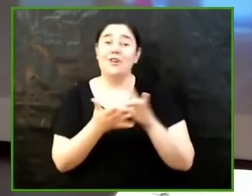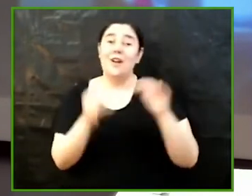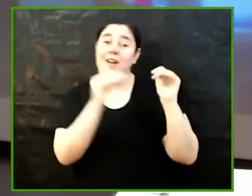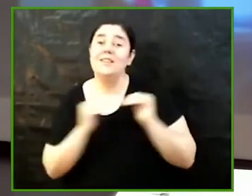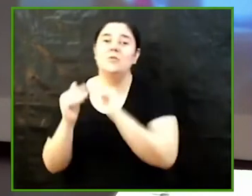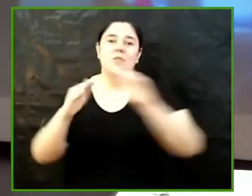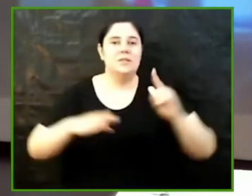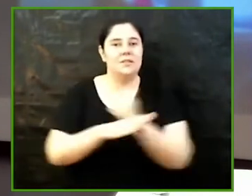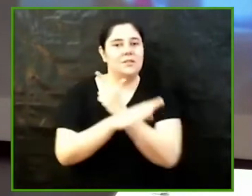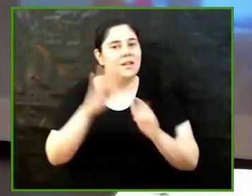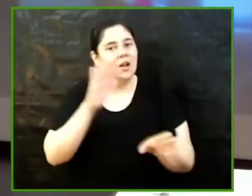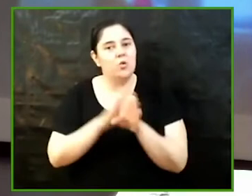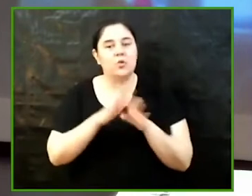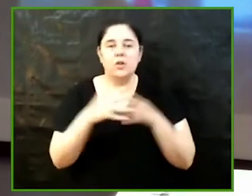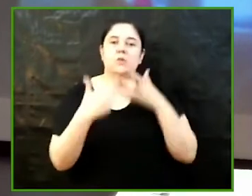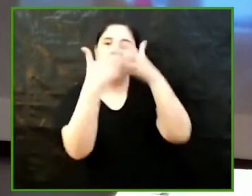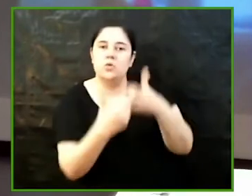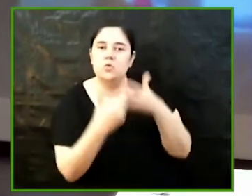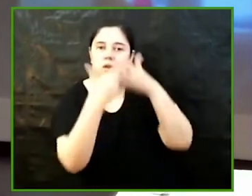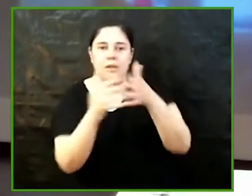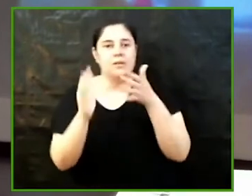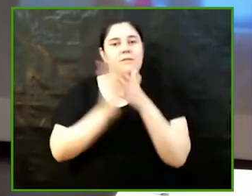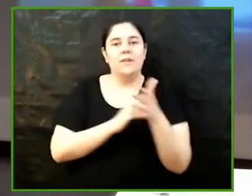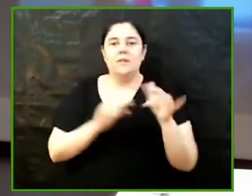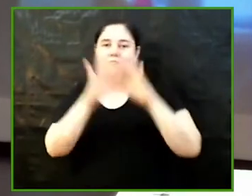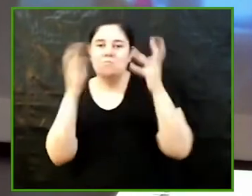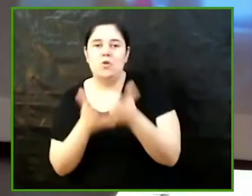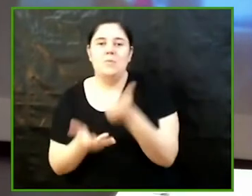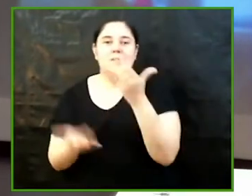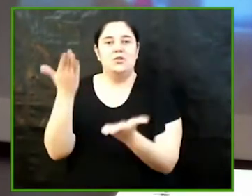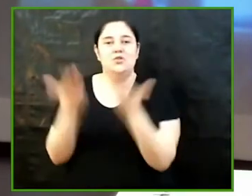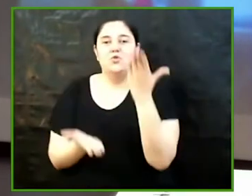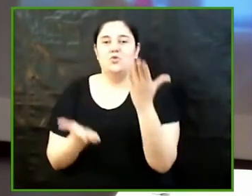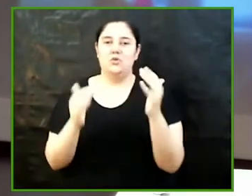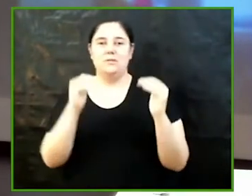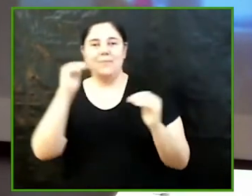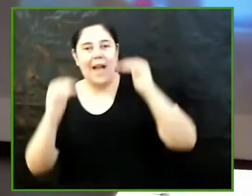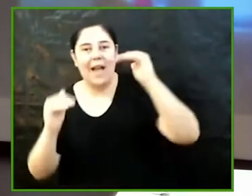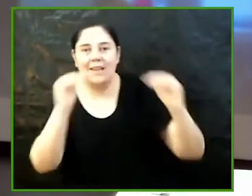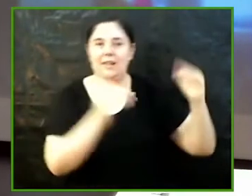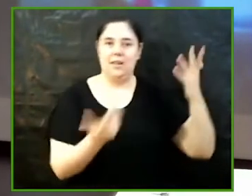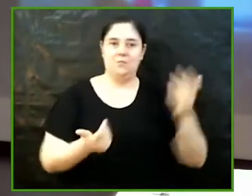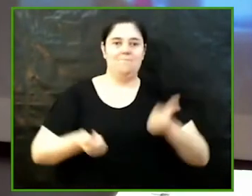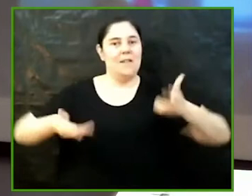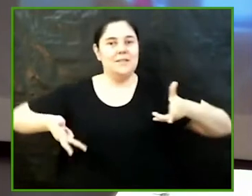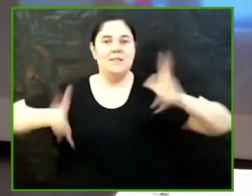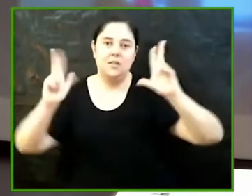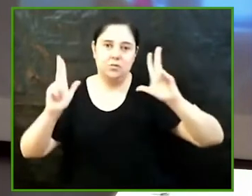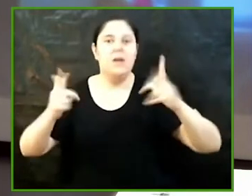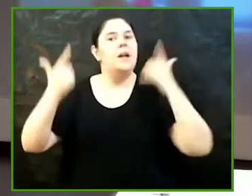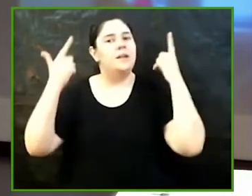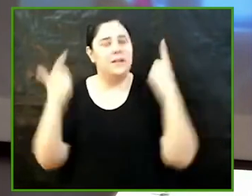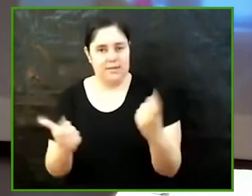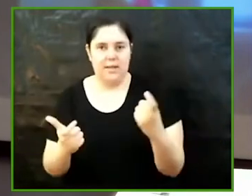un món més just, més equitatiu, més lliure, no podem deixar de banda la meitat de la societat. I per això